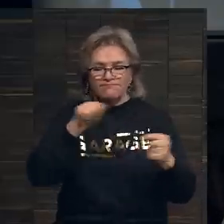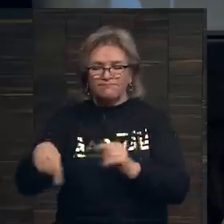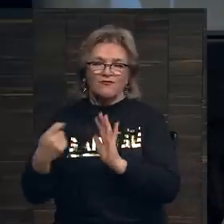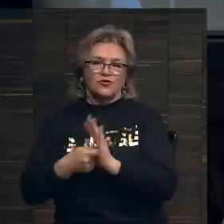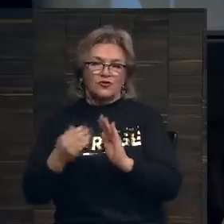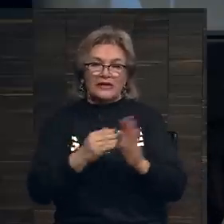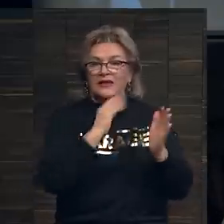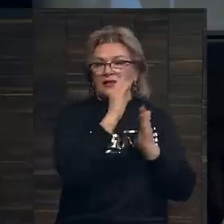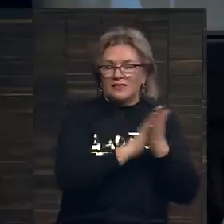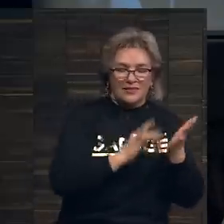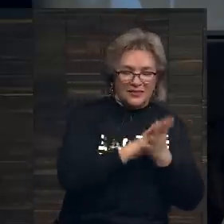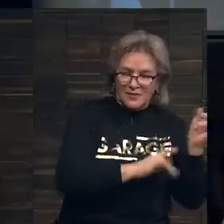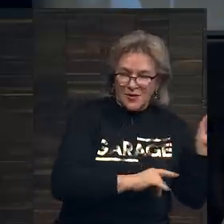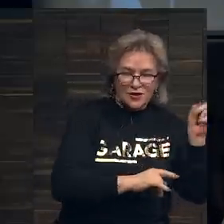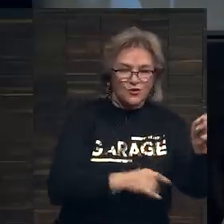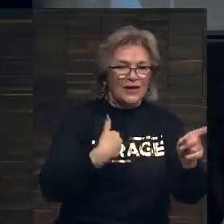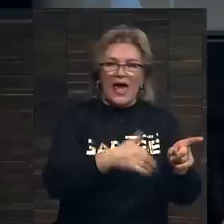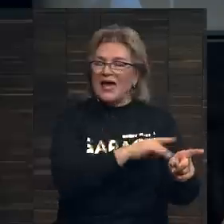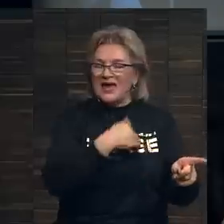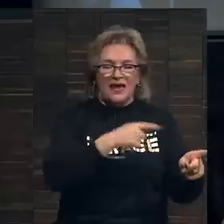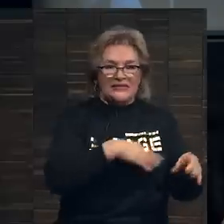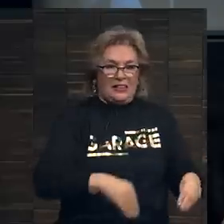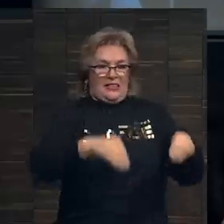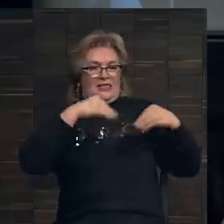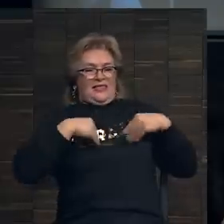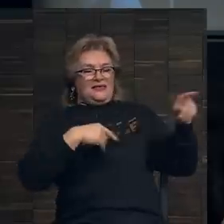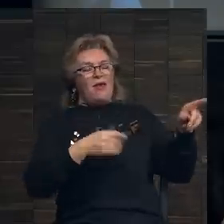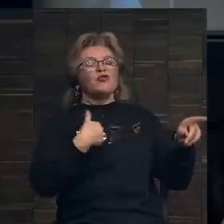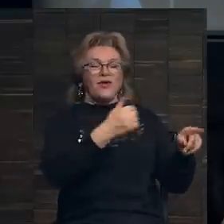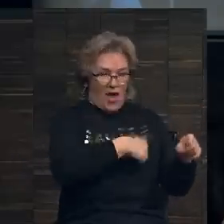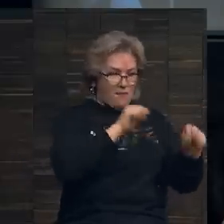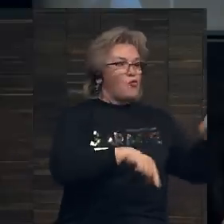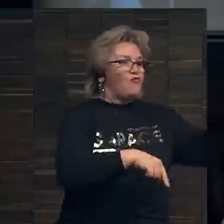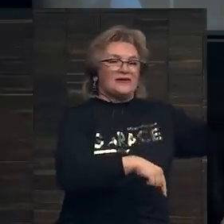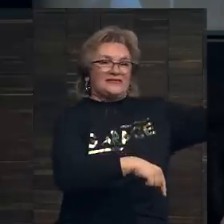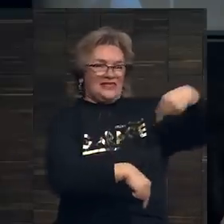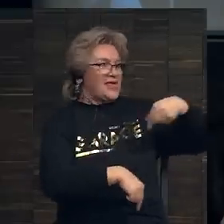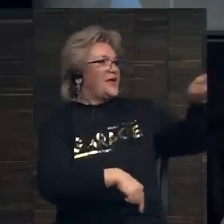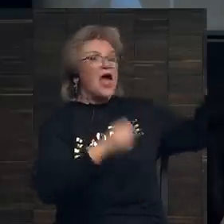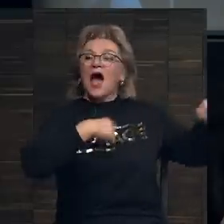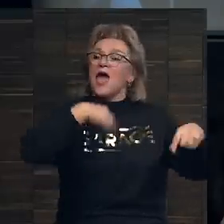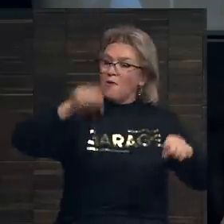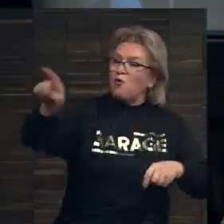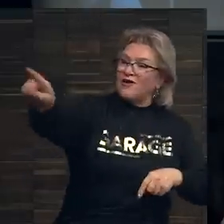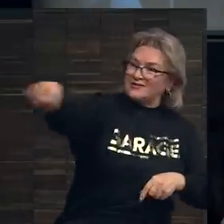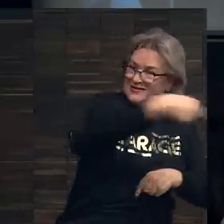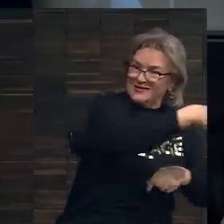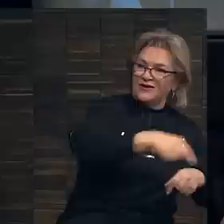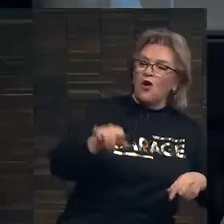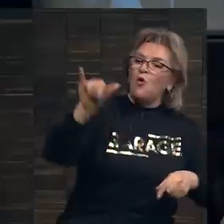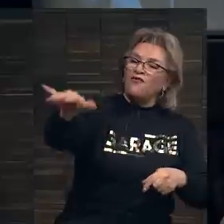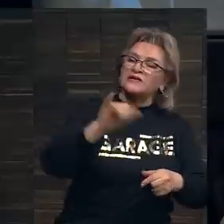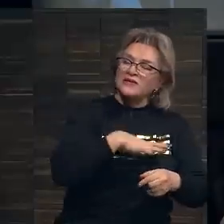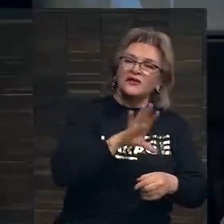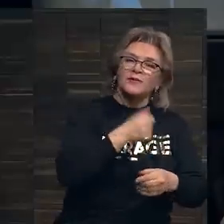Прошу прощения, я не хотел перетягивать это дело на себя, но... Да, я могу вас нанять. Ну, не совсем, конечно, но у должна быть очень хорошая виза.